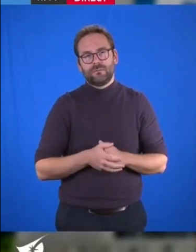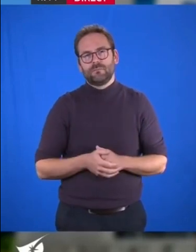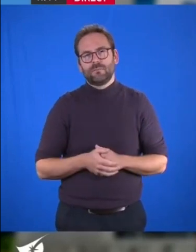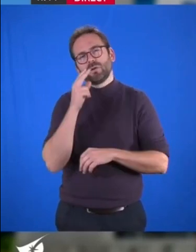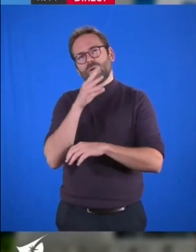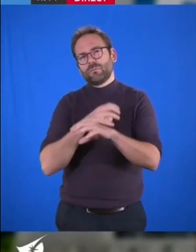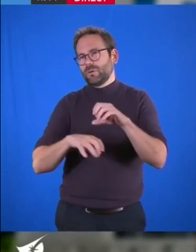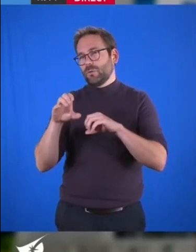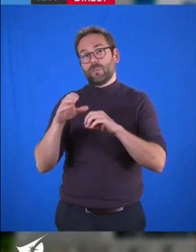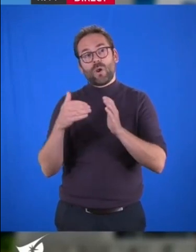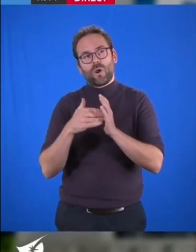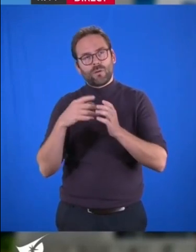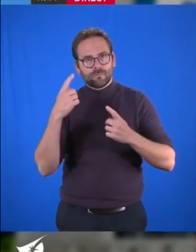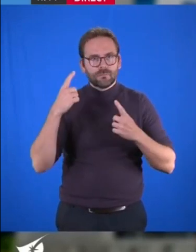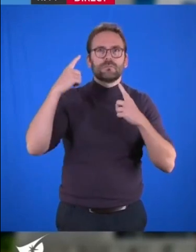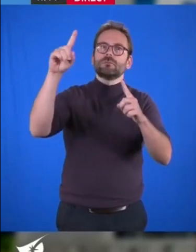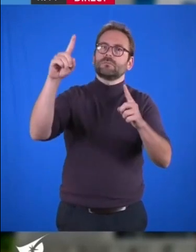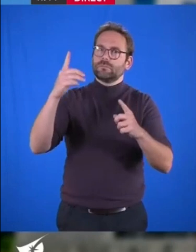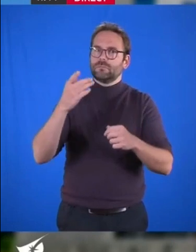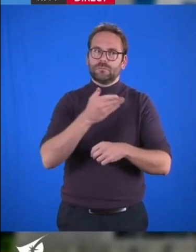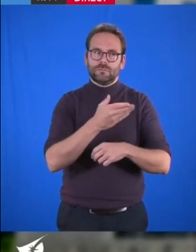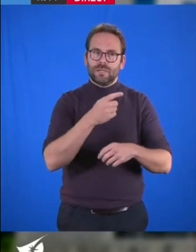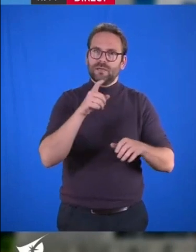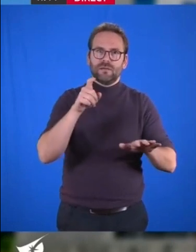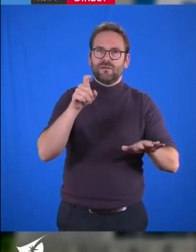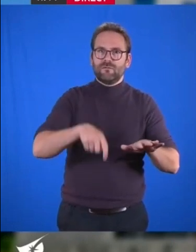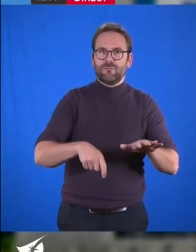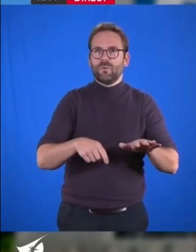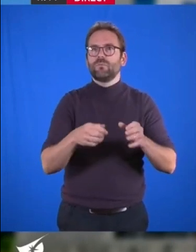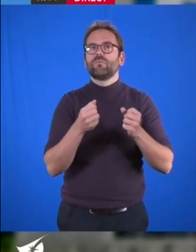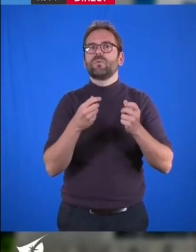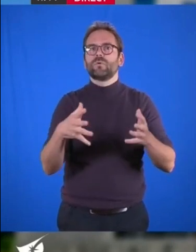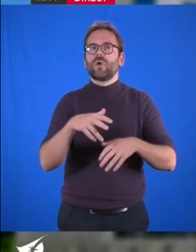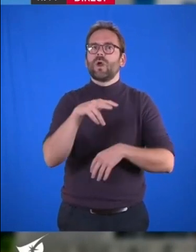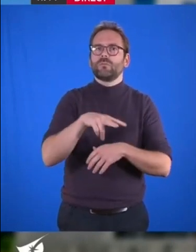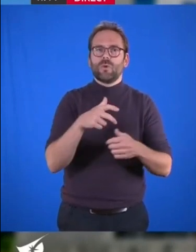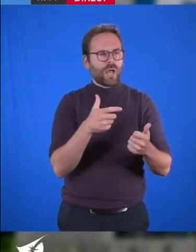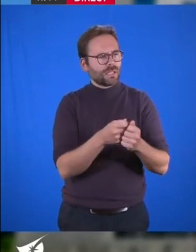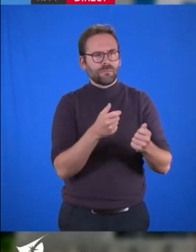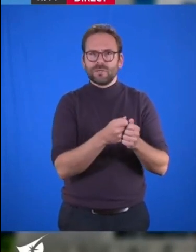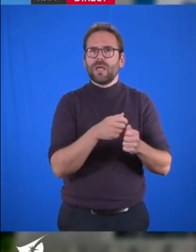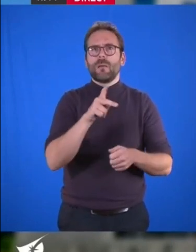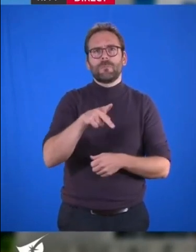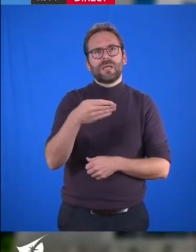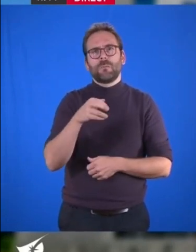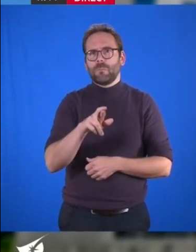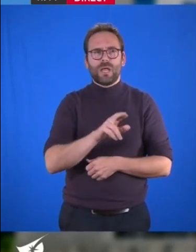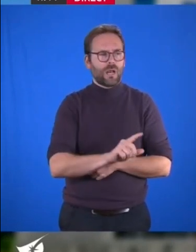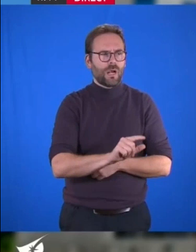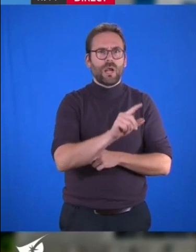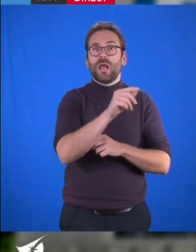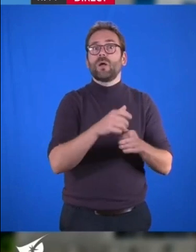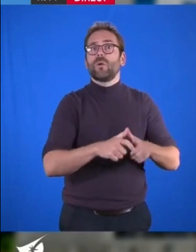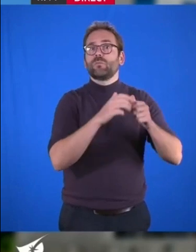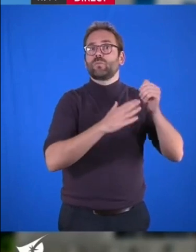là aussi être offensive en la matière et porter l'exigence d'un certain nombre de logements adaptés PMR par construction